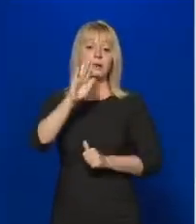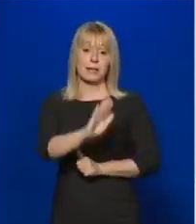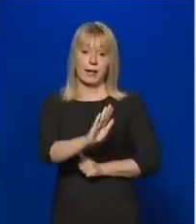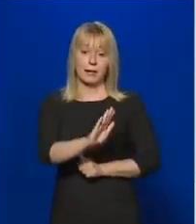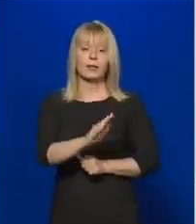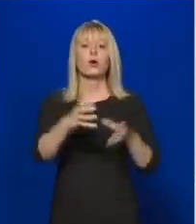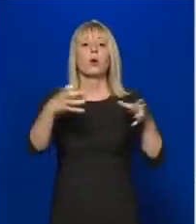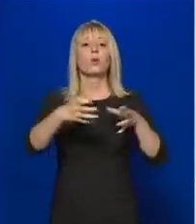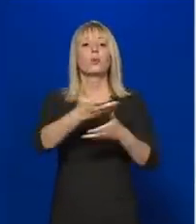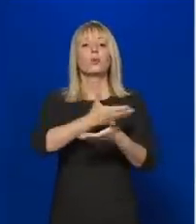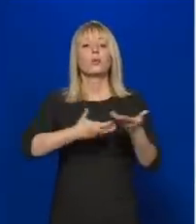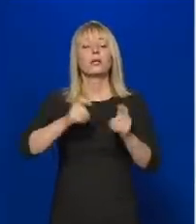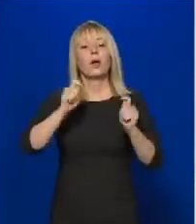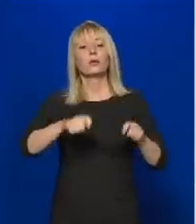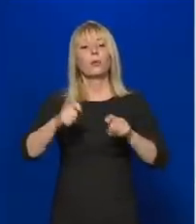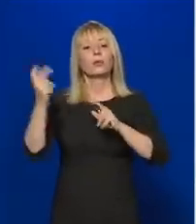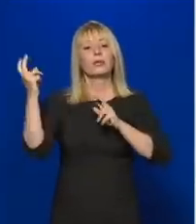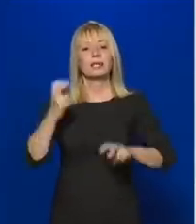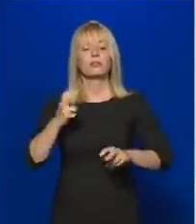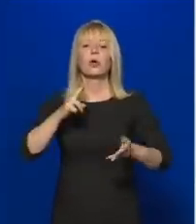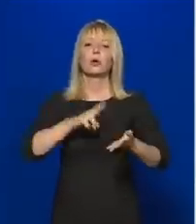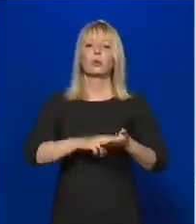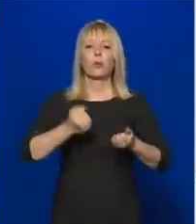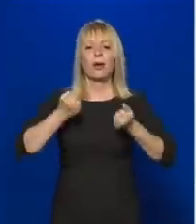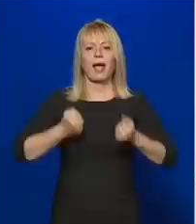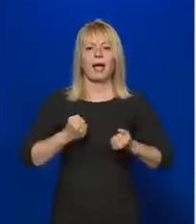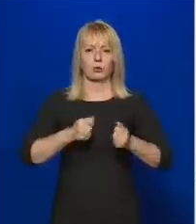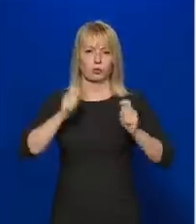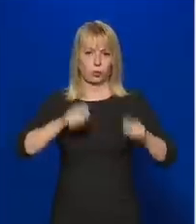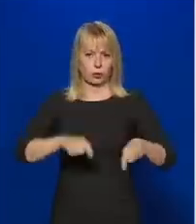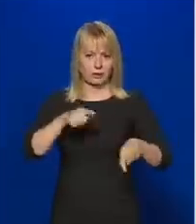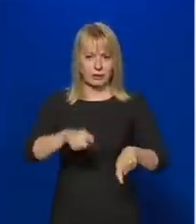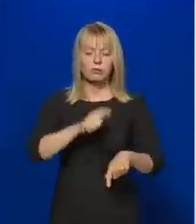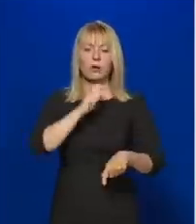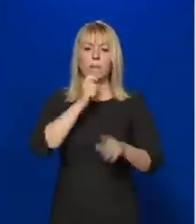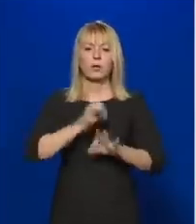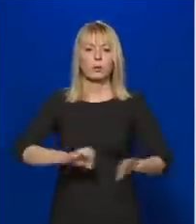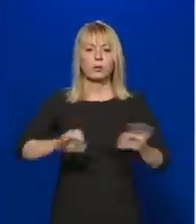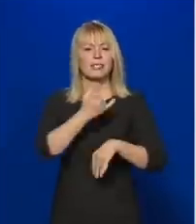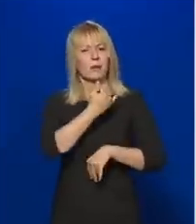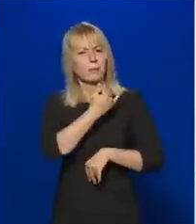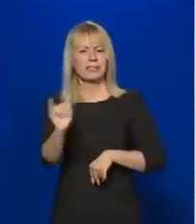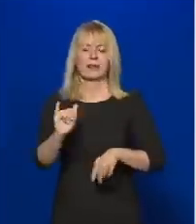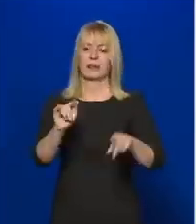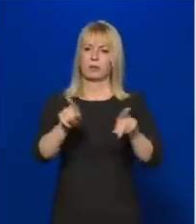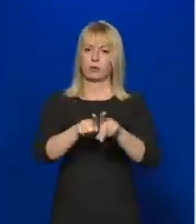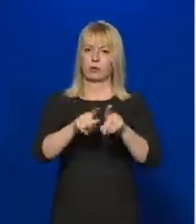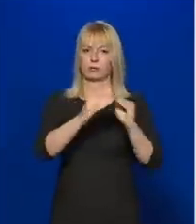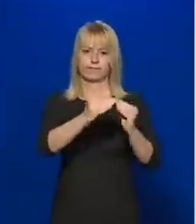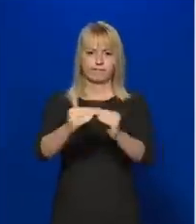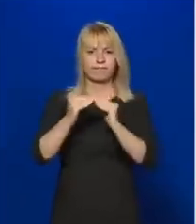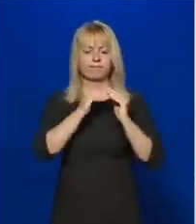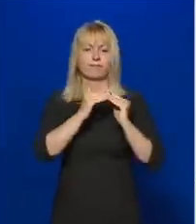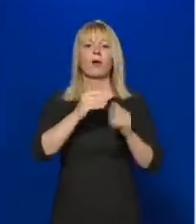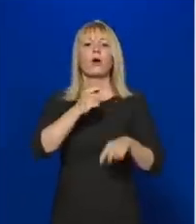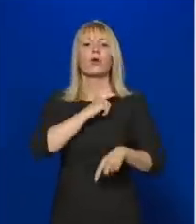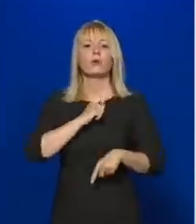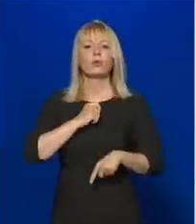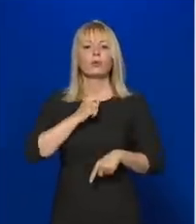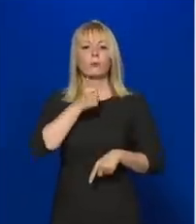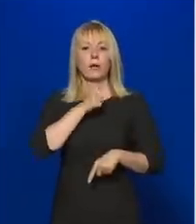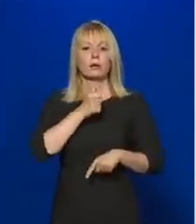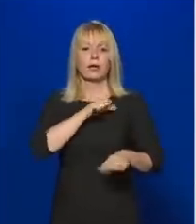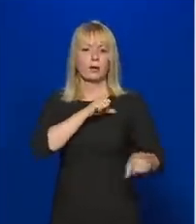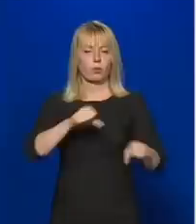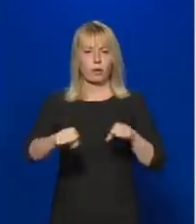kúrja döntése és a jogerős bírósági döntések Magyarországon mindenkire nézve, így a gyöngyöspatai önkormányzatra és a kormányra